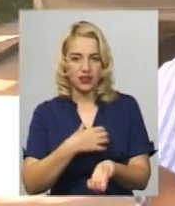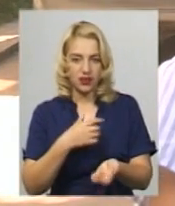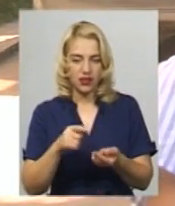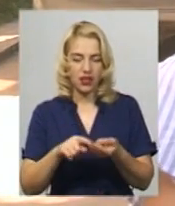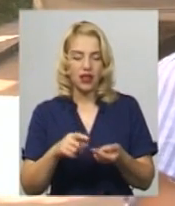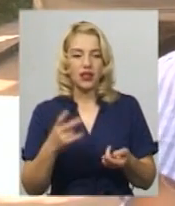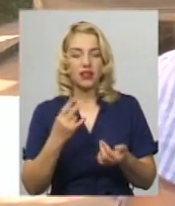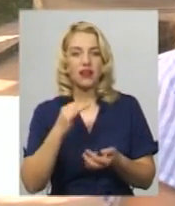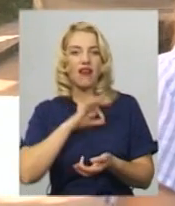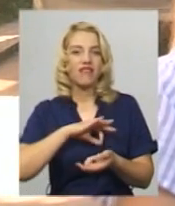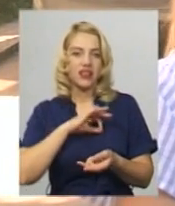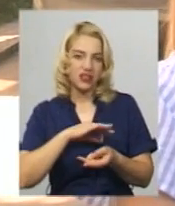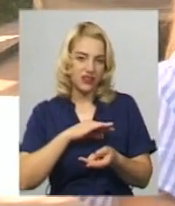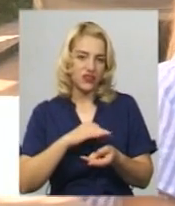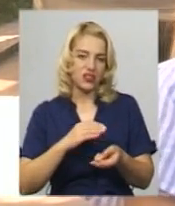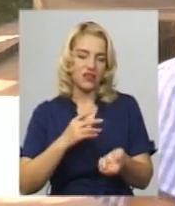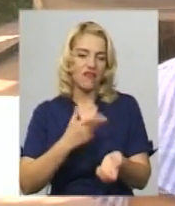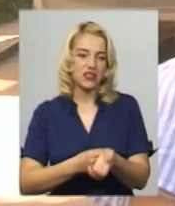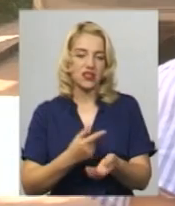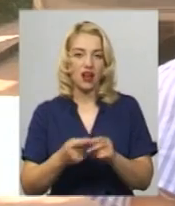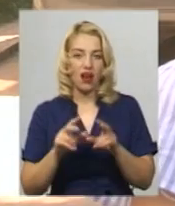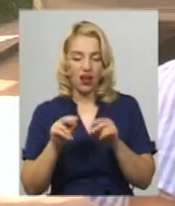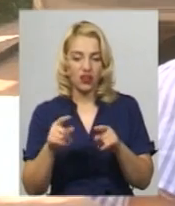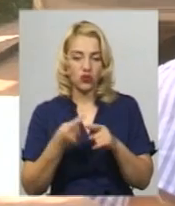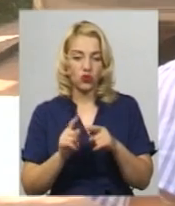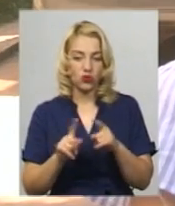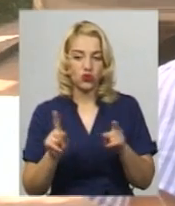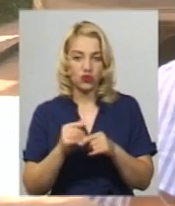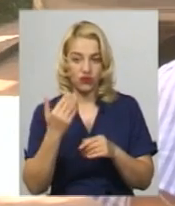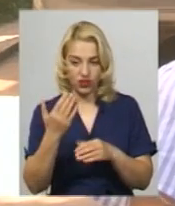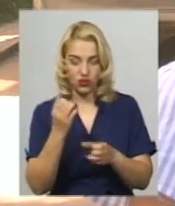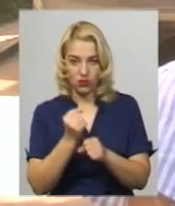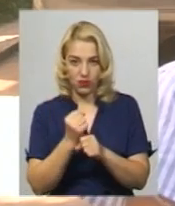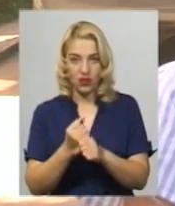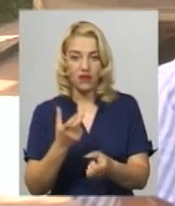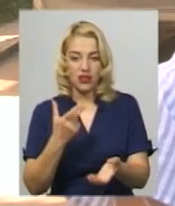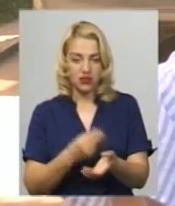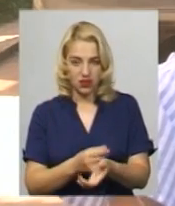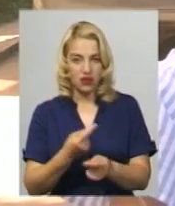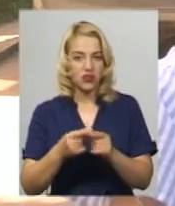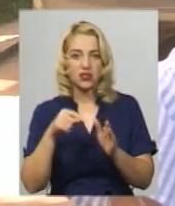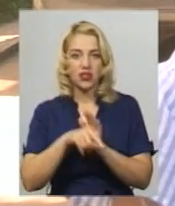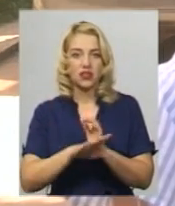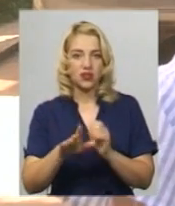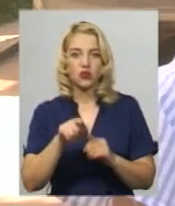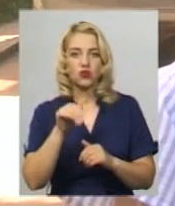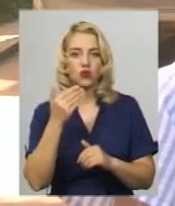вакцинації. Гарантом того, що ви зробили вакцину, гарантом цього не є, що ви захиститесь від